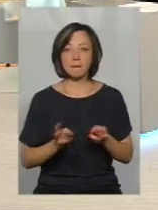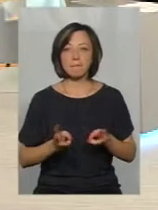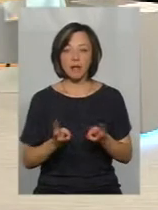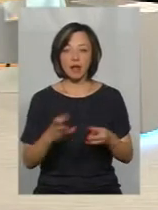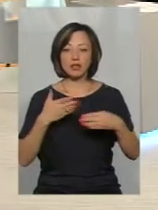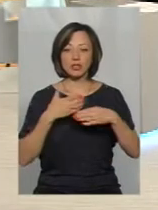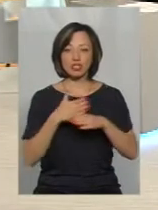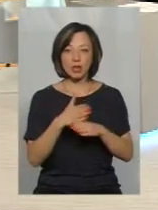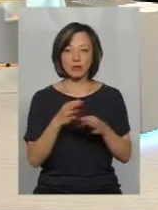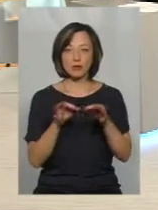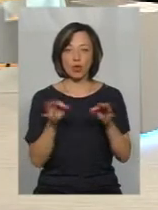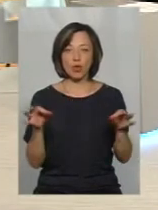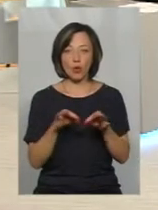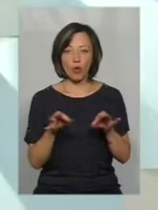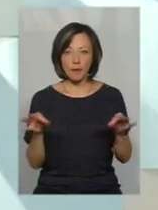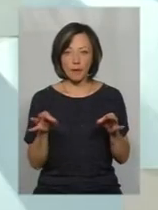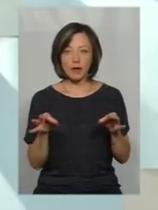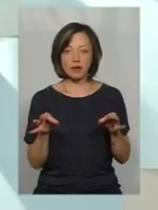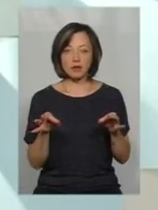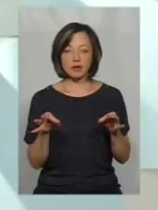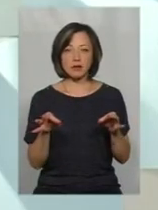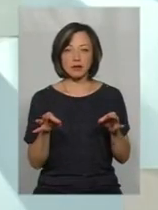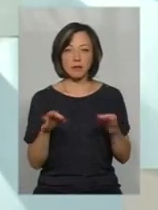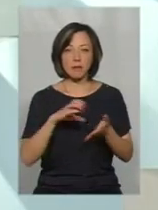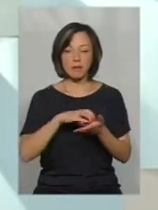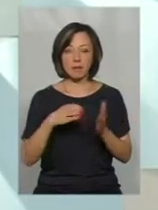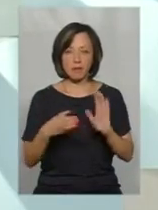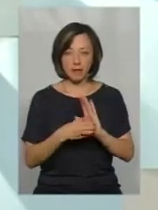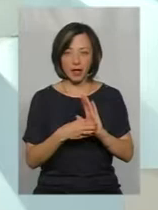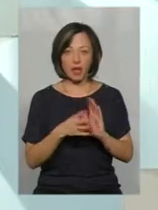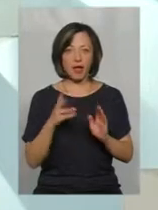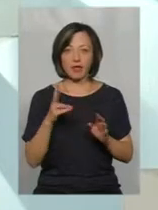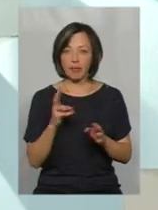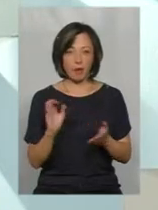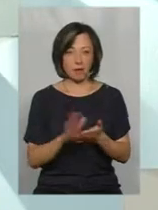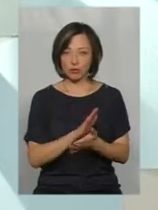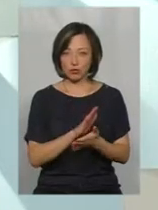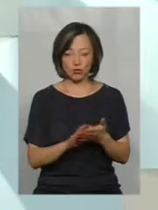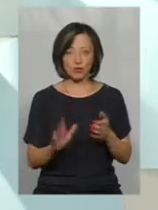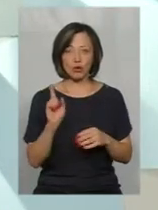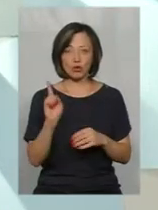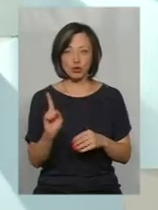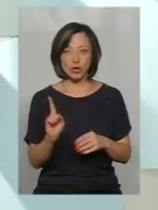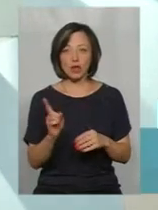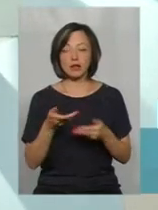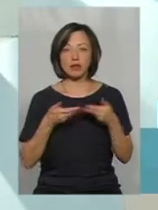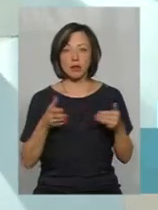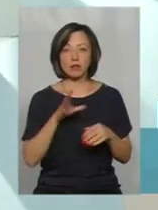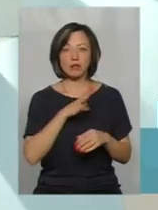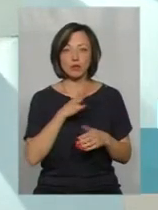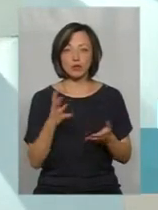щіпа, солома, солом'яні пелети, вони теж небезкоштовні. Хоча, нами було